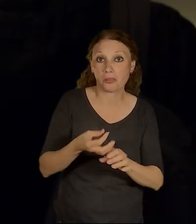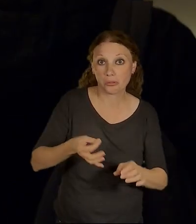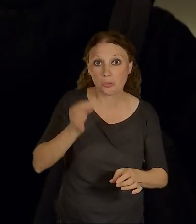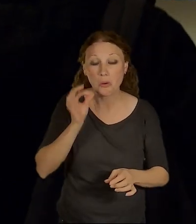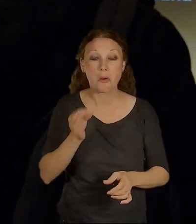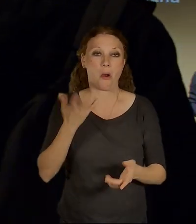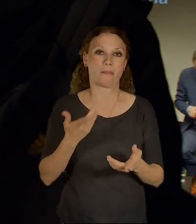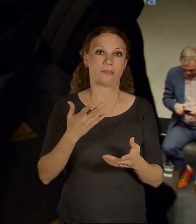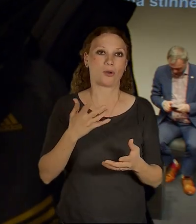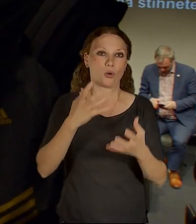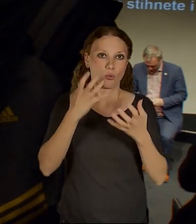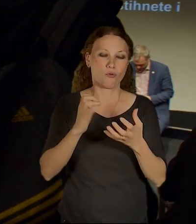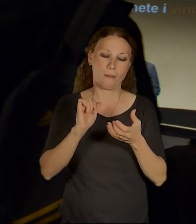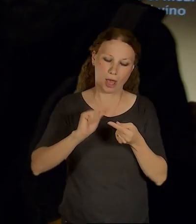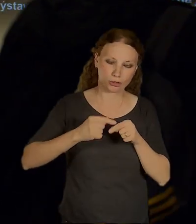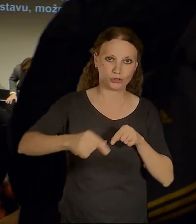do konce roku se tady ještě potkáme.